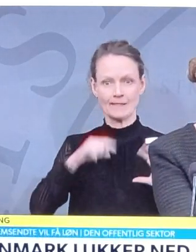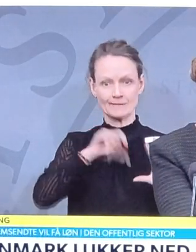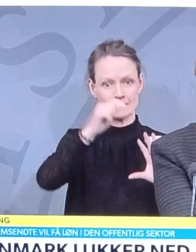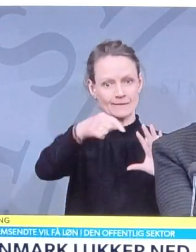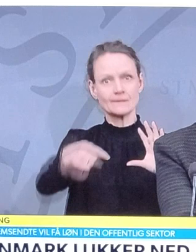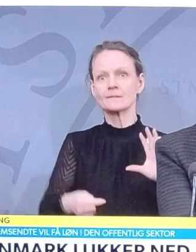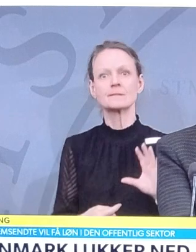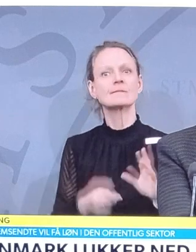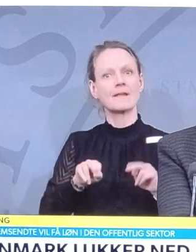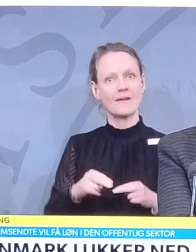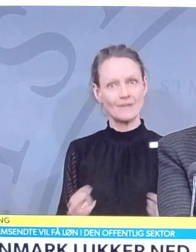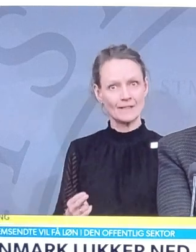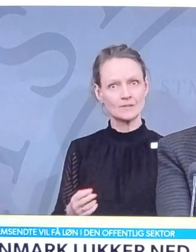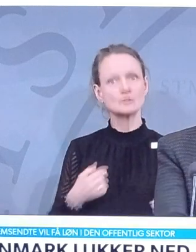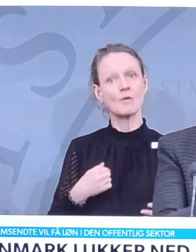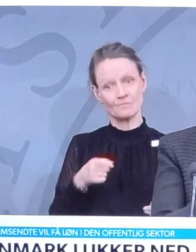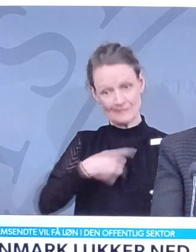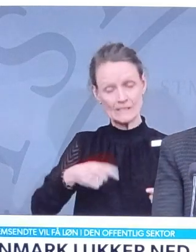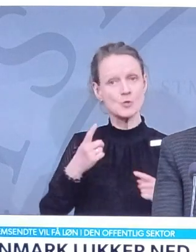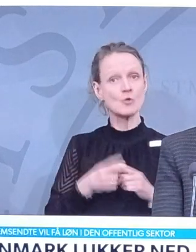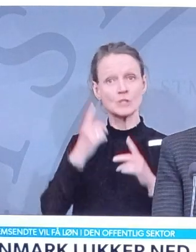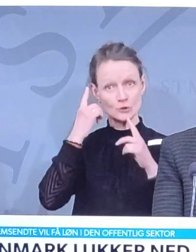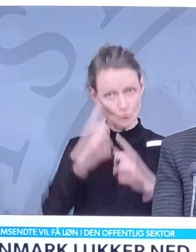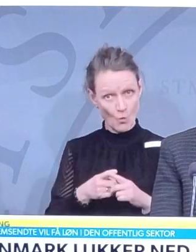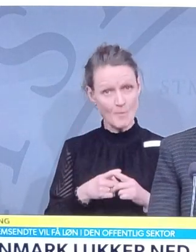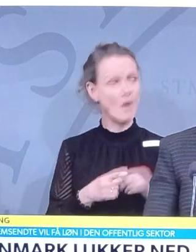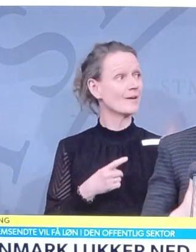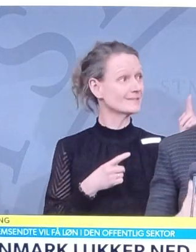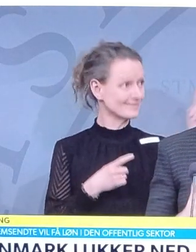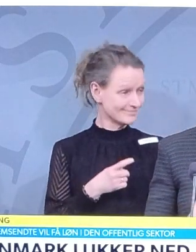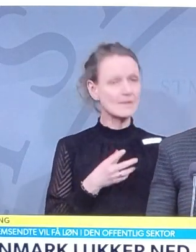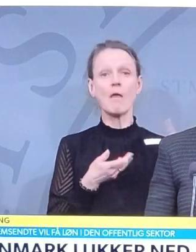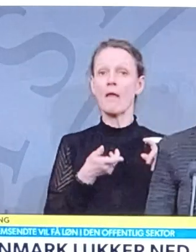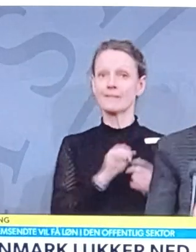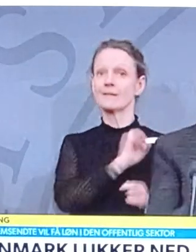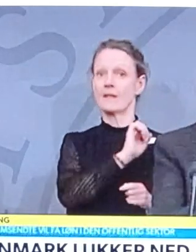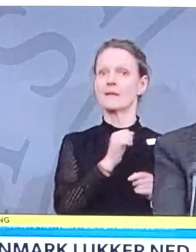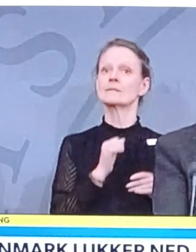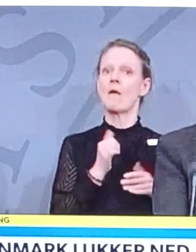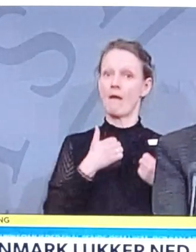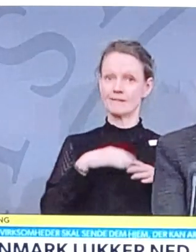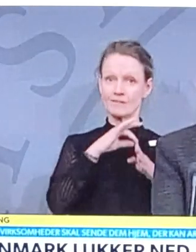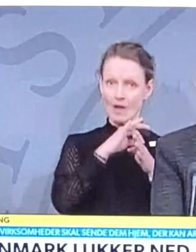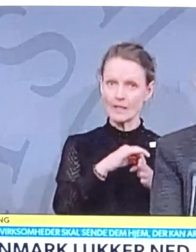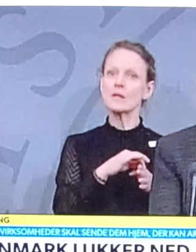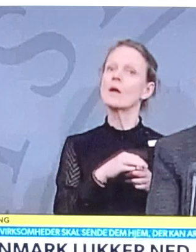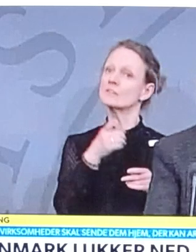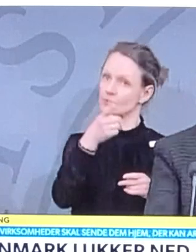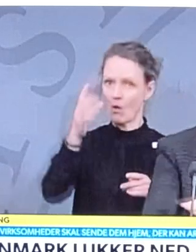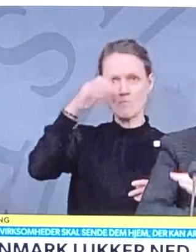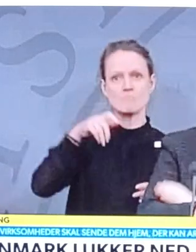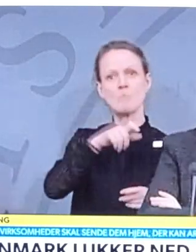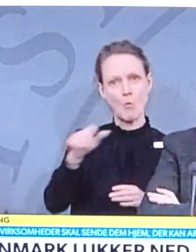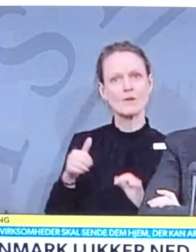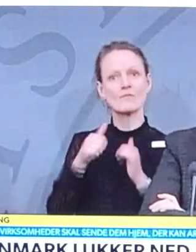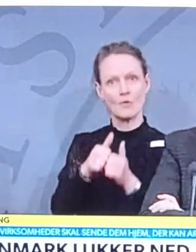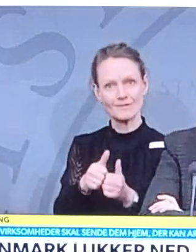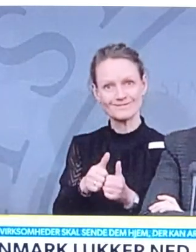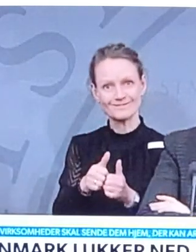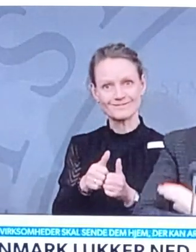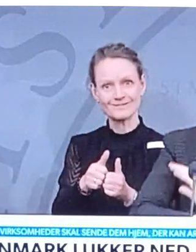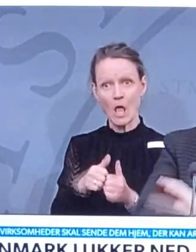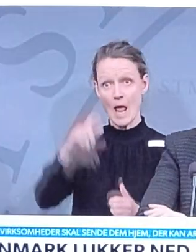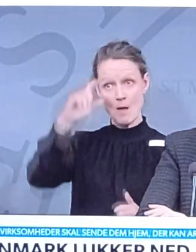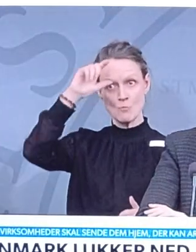udenrigsministeriet ændrer sine rejsevejledninger, så overholder man det. Vi kommer ikke til at kunne sende politiet ud for at kontrollere, om folk hoster rigtigt